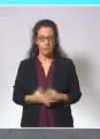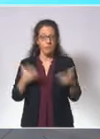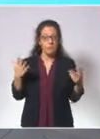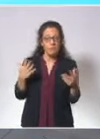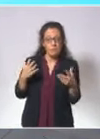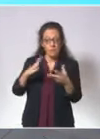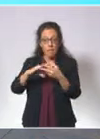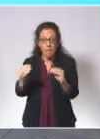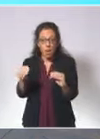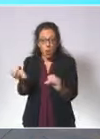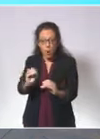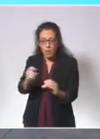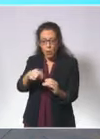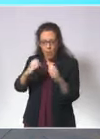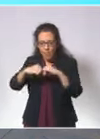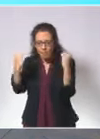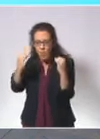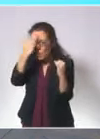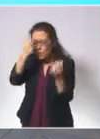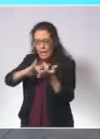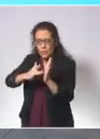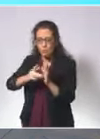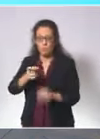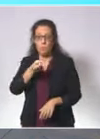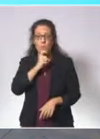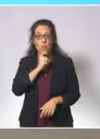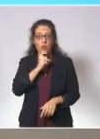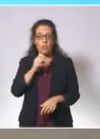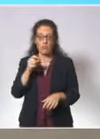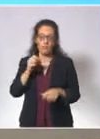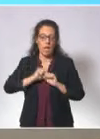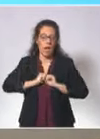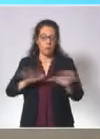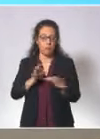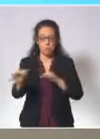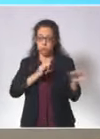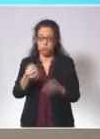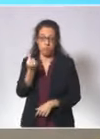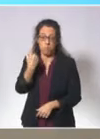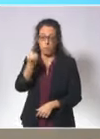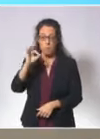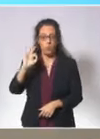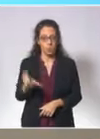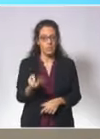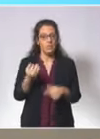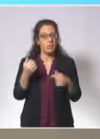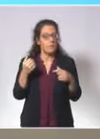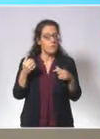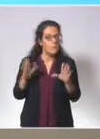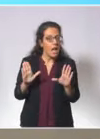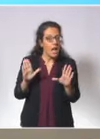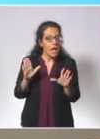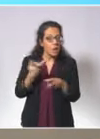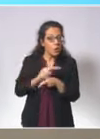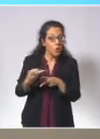de ce variant. Si sa vitesse de propagation apparaît beaucoup plus élevée, il ne semble pas